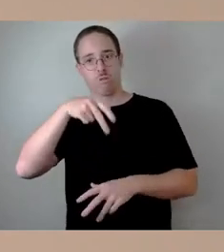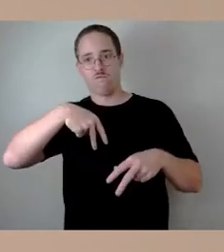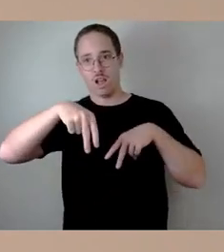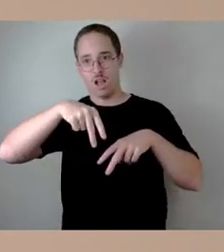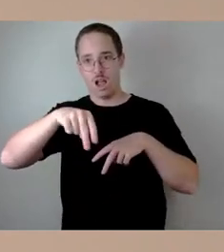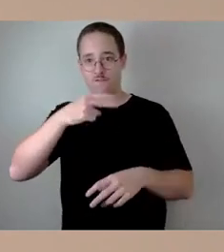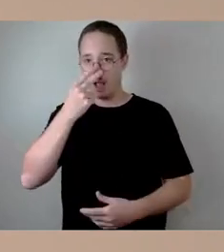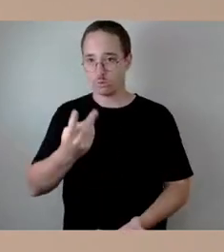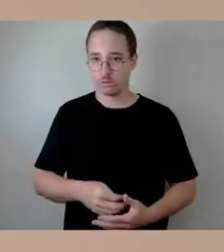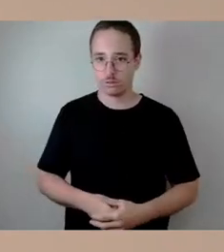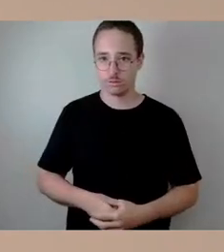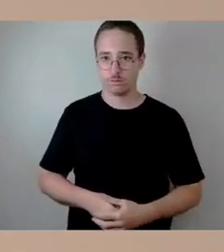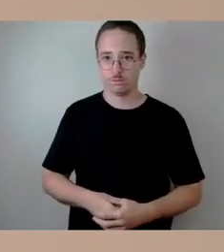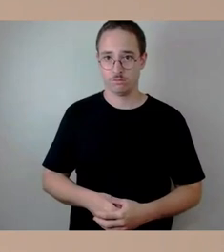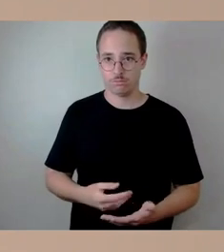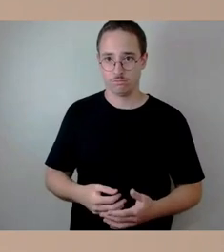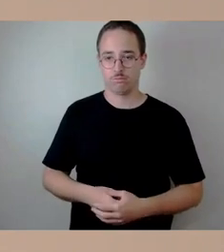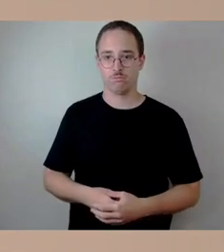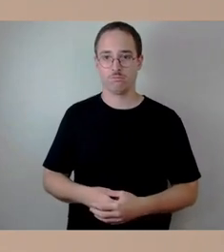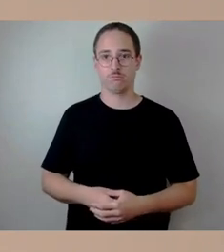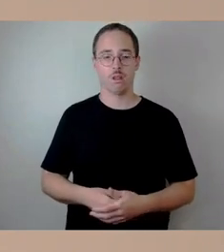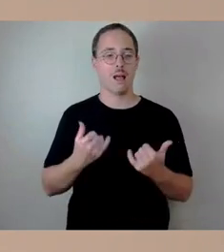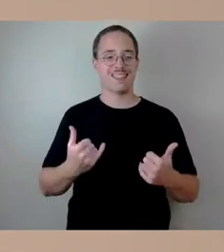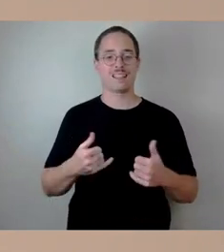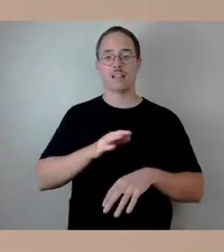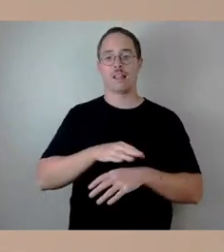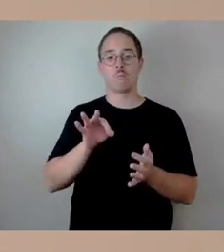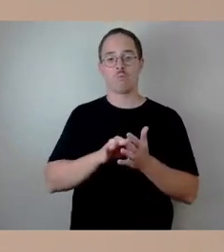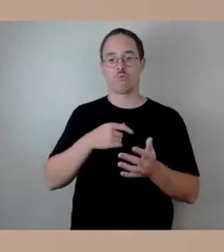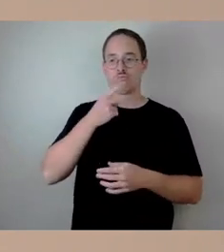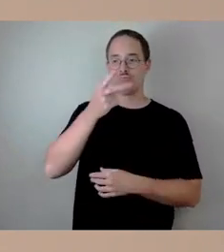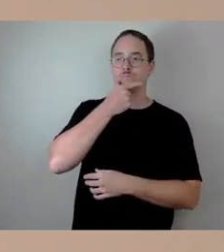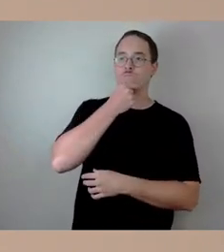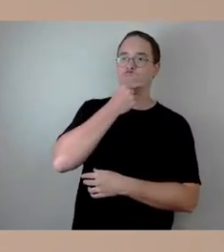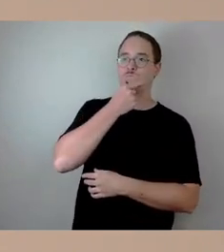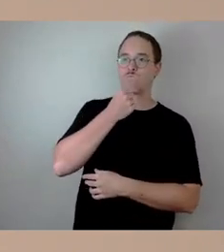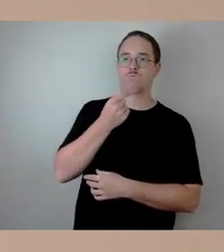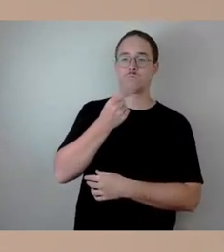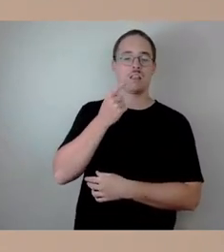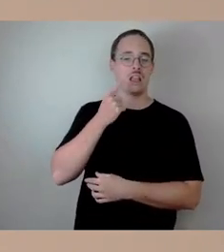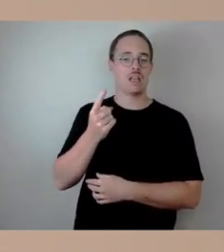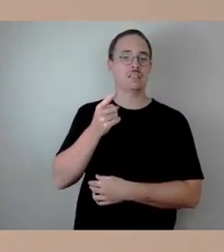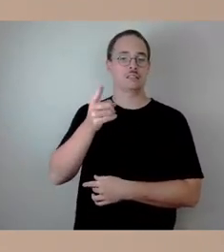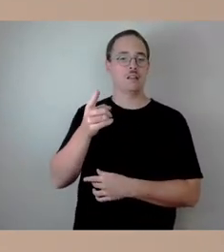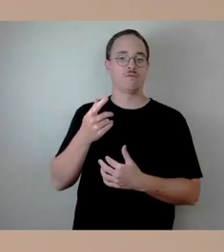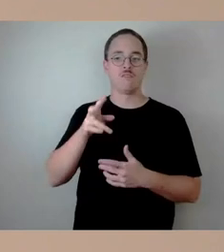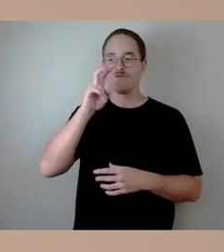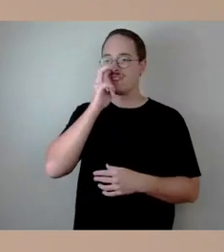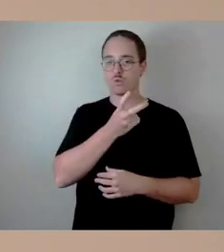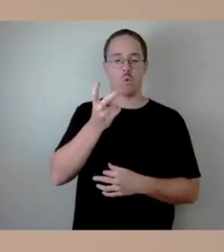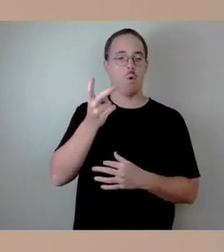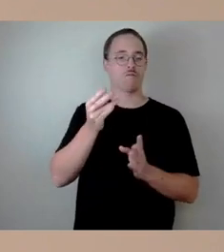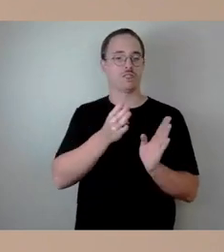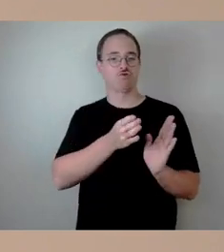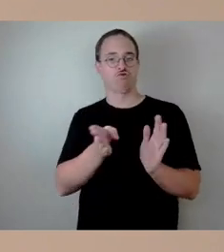gehen wir erstmal nicht davon aus, dass sozusagen, das ist vielleicht auch der Hintergrund Ihrer Frage, die Aussagefähigkeit des Verkehrsversuchs sozusagen generell dann